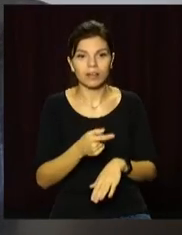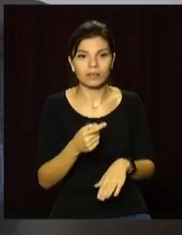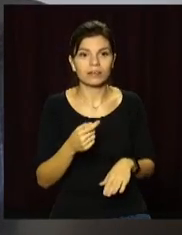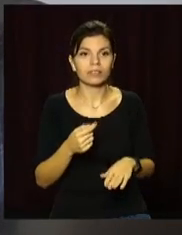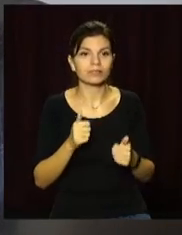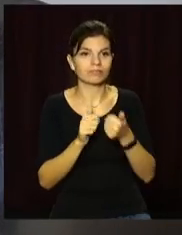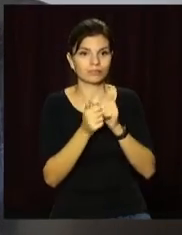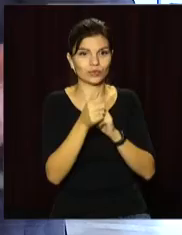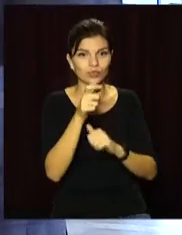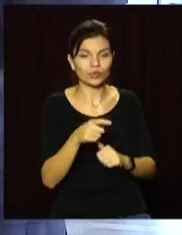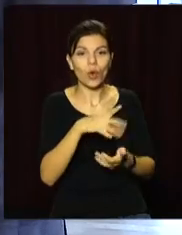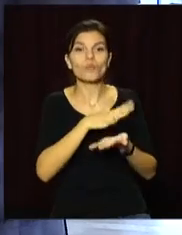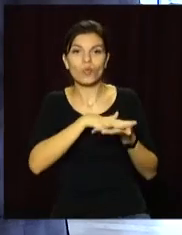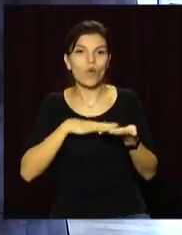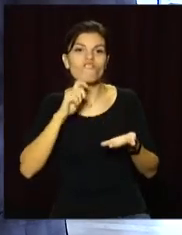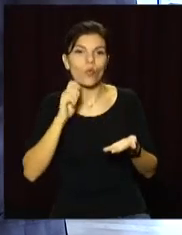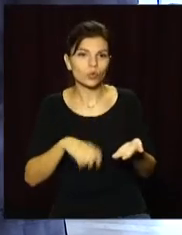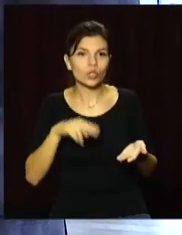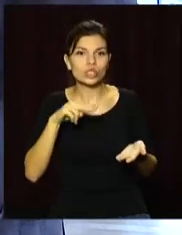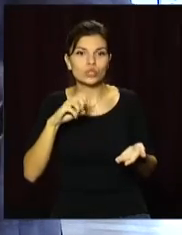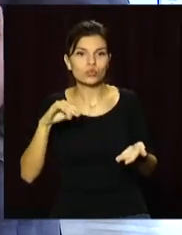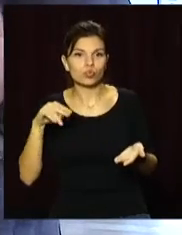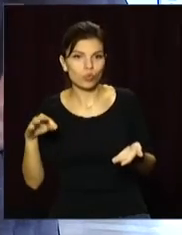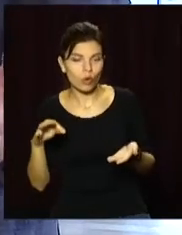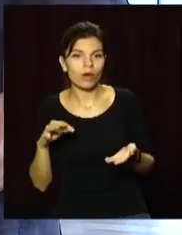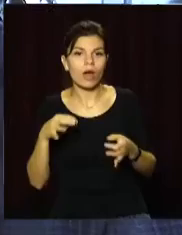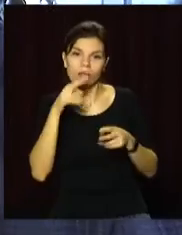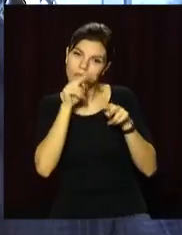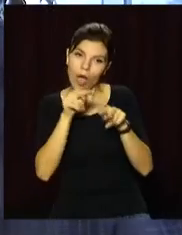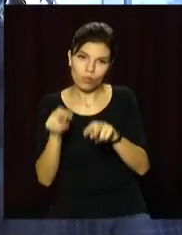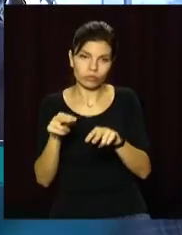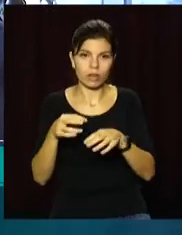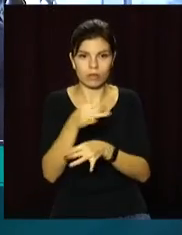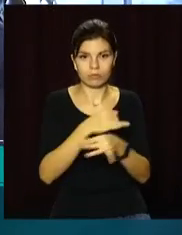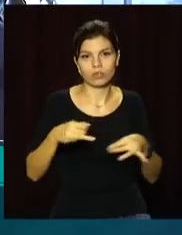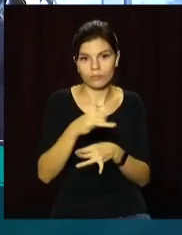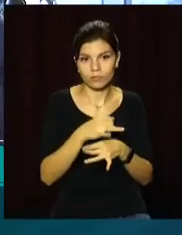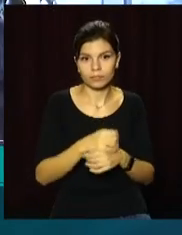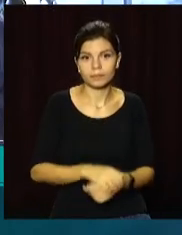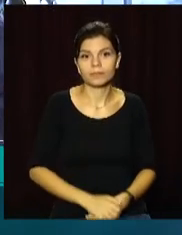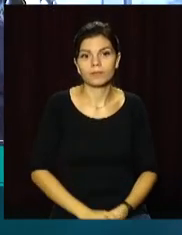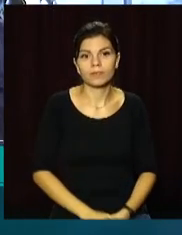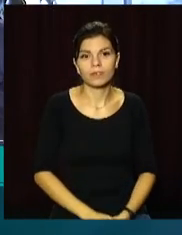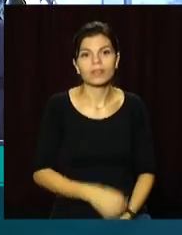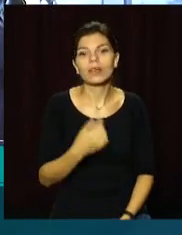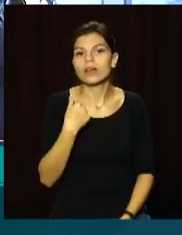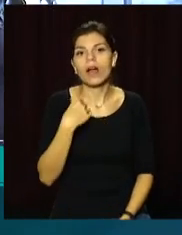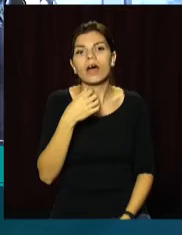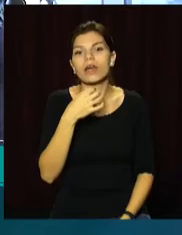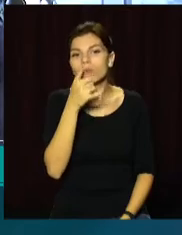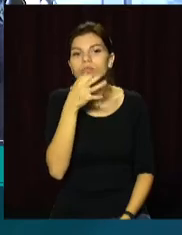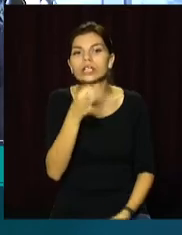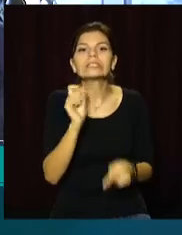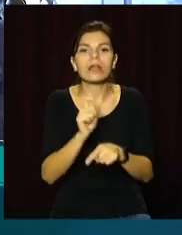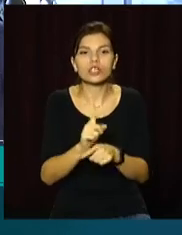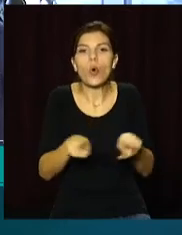Насірова, який продовжить роботу в українському дзюдо у наглядовій раді ФДУ. Задачі стоять, не скажемо, що вони завжди одинакові,